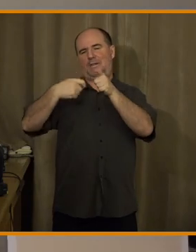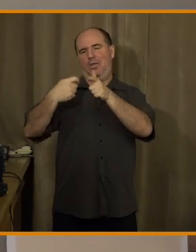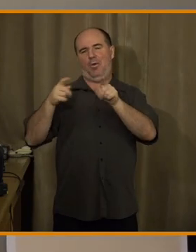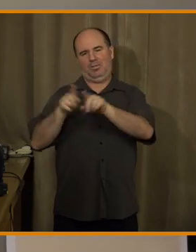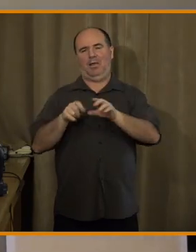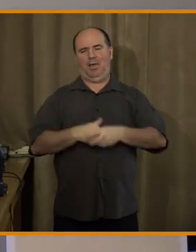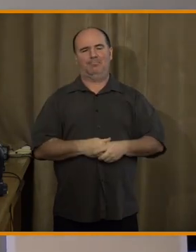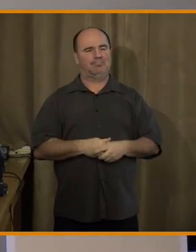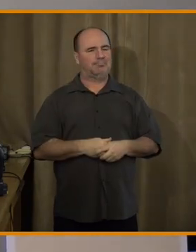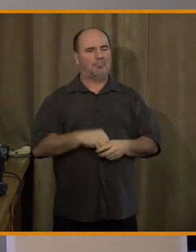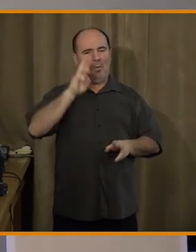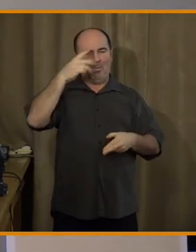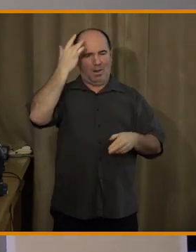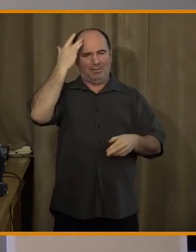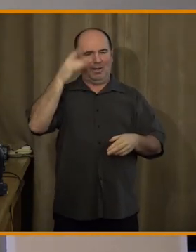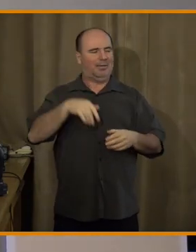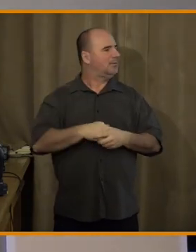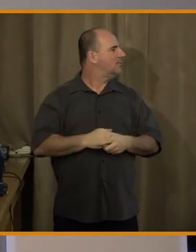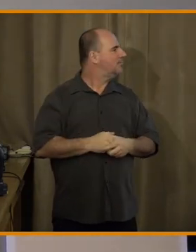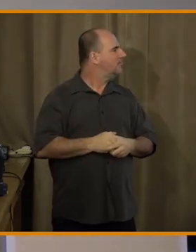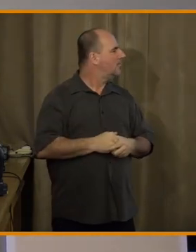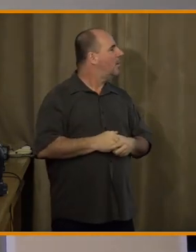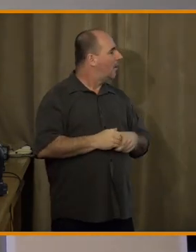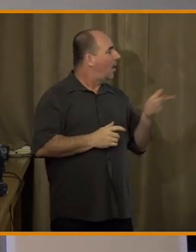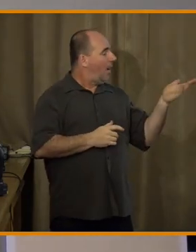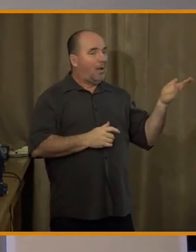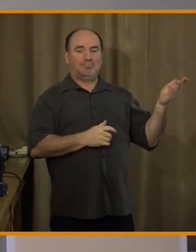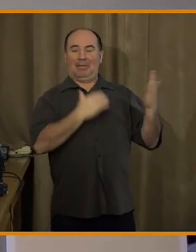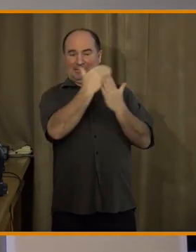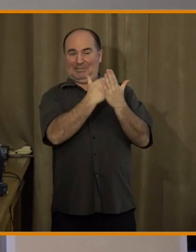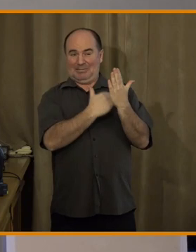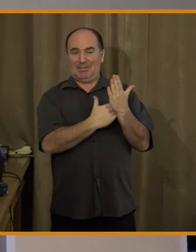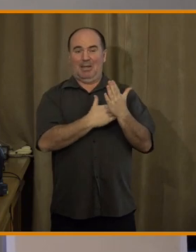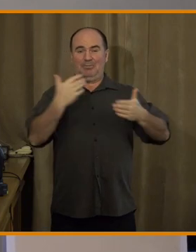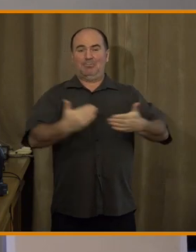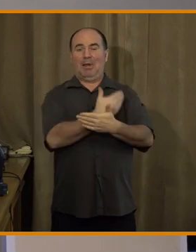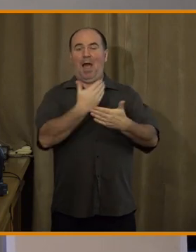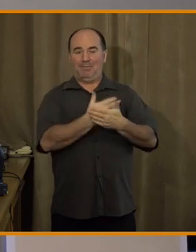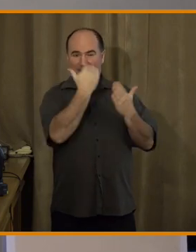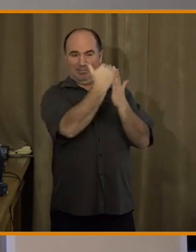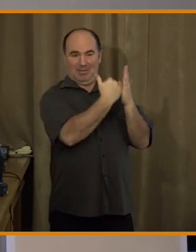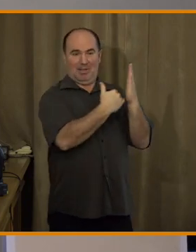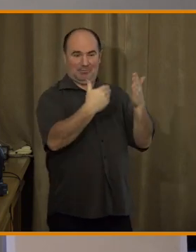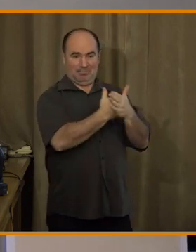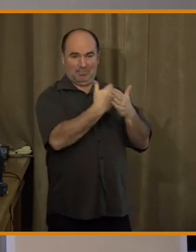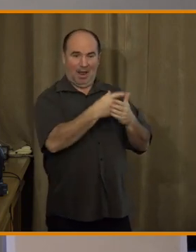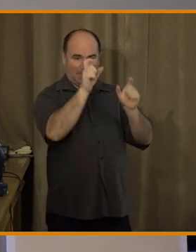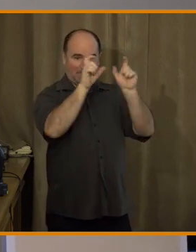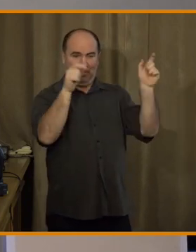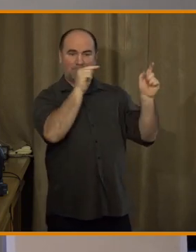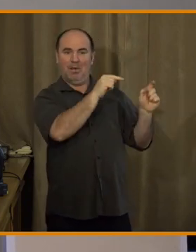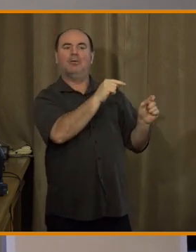se ještě doptat i na další formy, protože seznam zprávy přece jenom mají tu pestrost formátu velmi širokou.